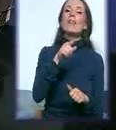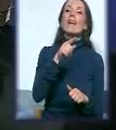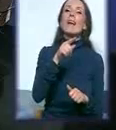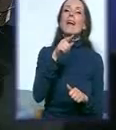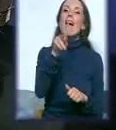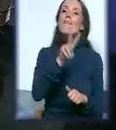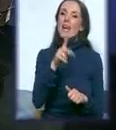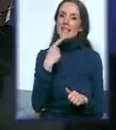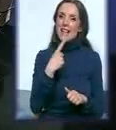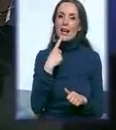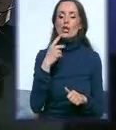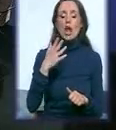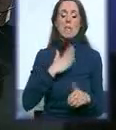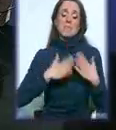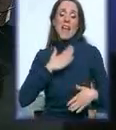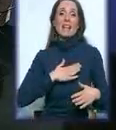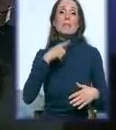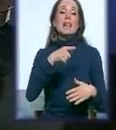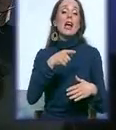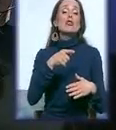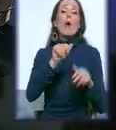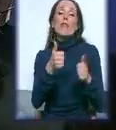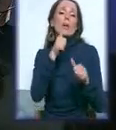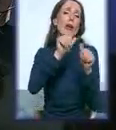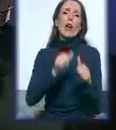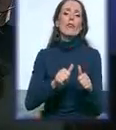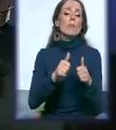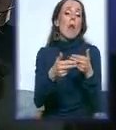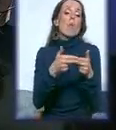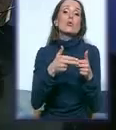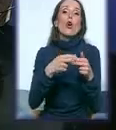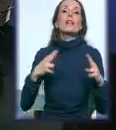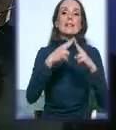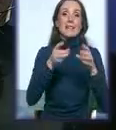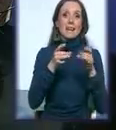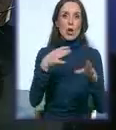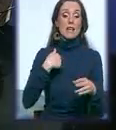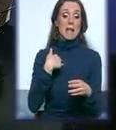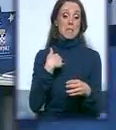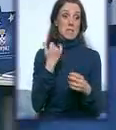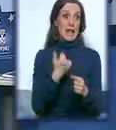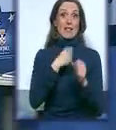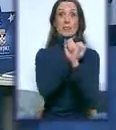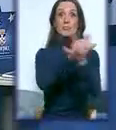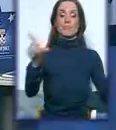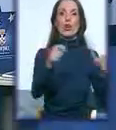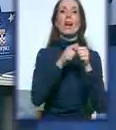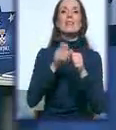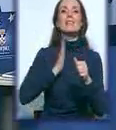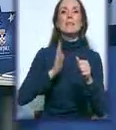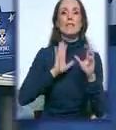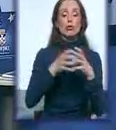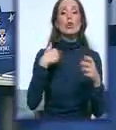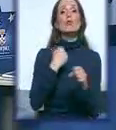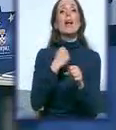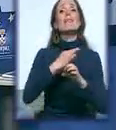ubrzo, veoma brzo, sresti na ulici, jer ja sam upravo uputila jedan poziv organizacijama civilnog društva. Radiću jednu